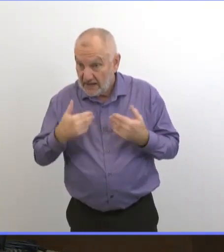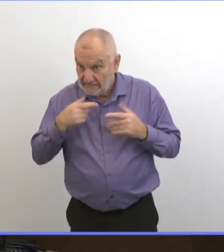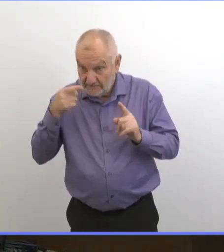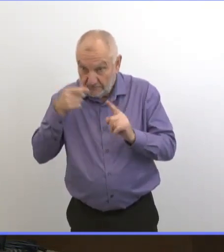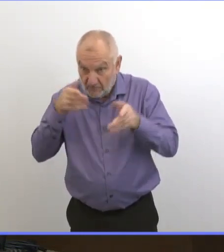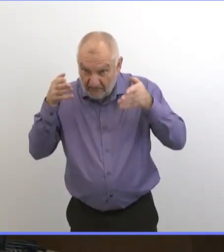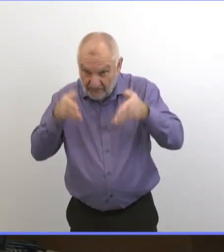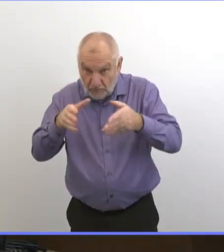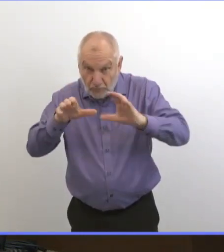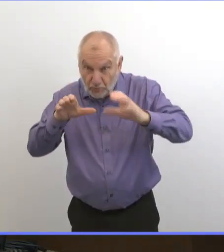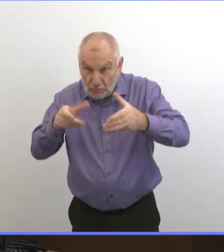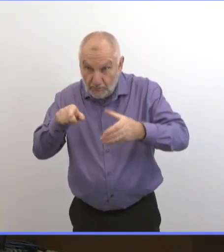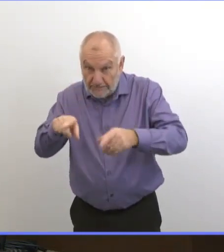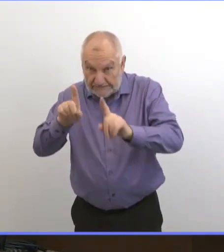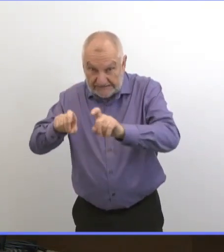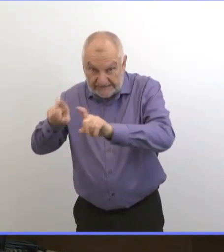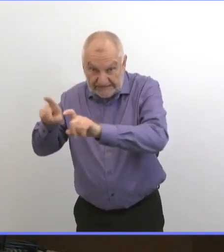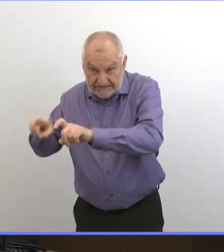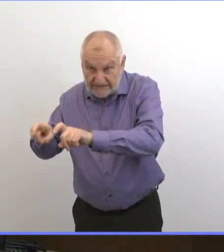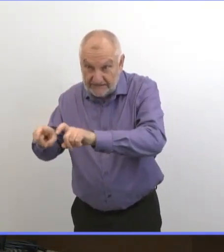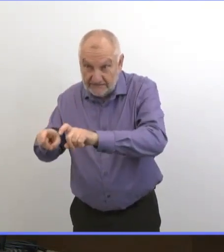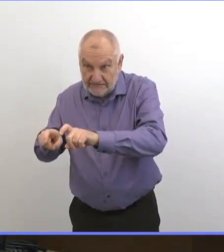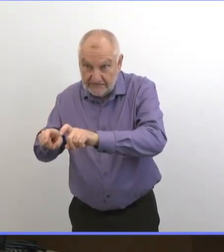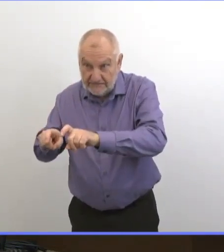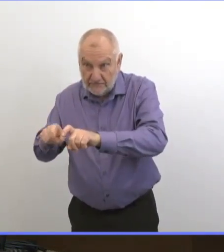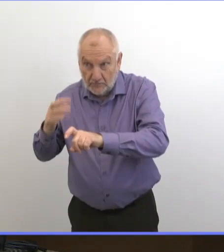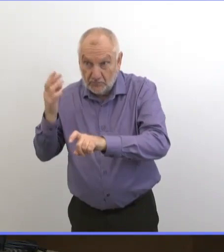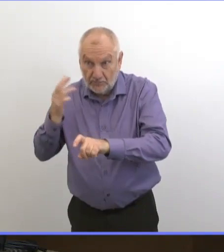sont centrés sur des populations spéciales ?